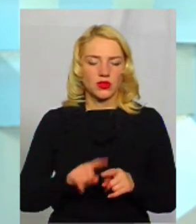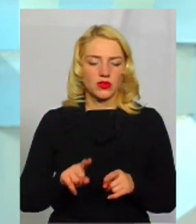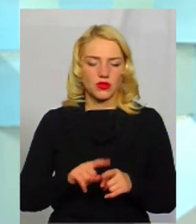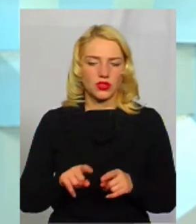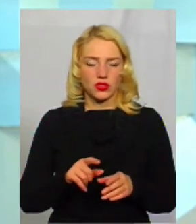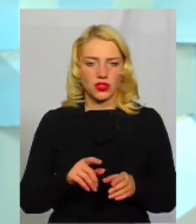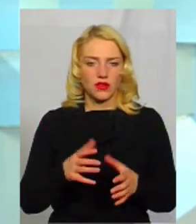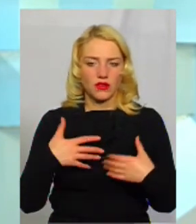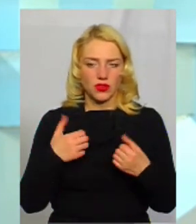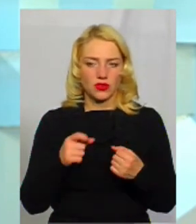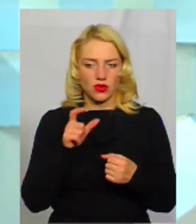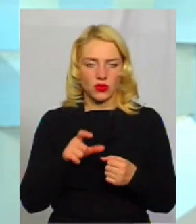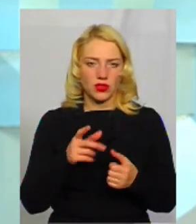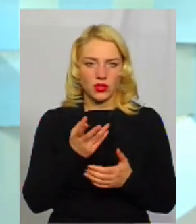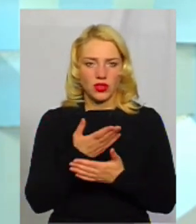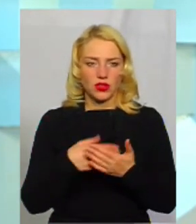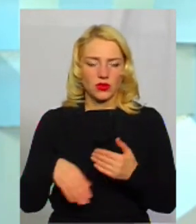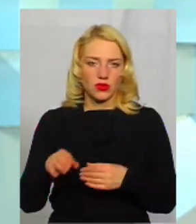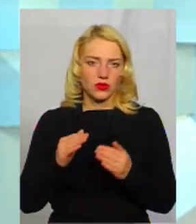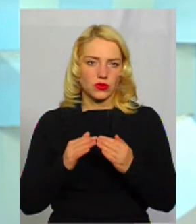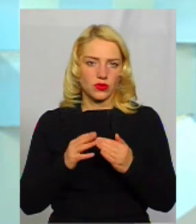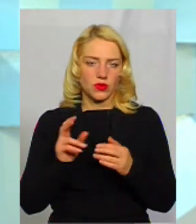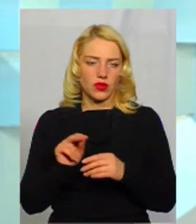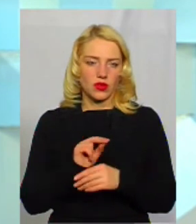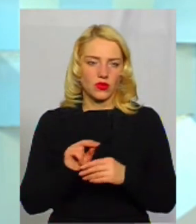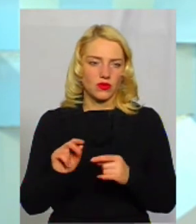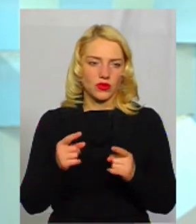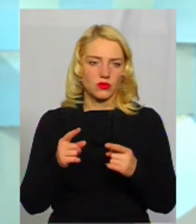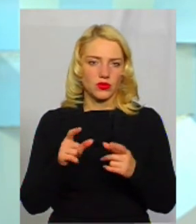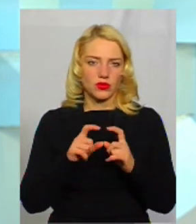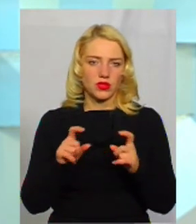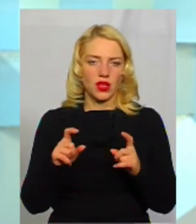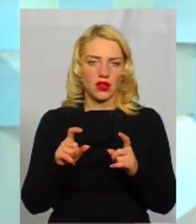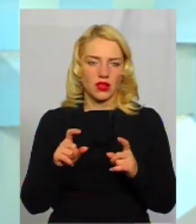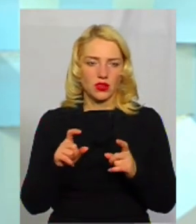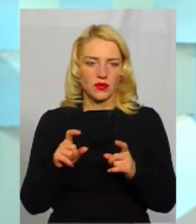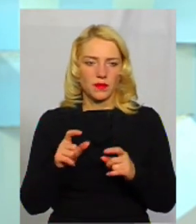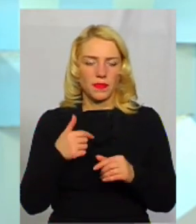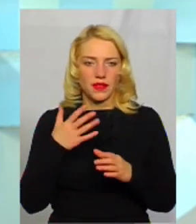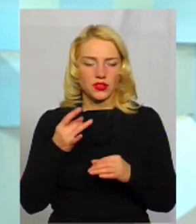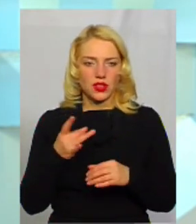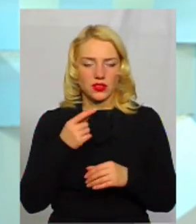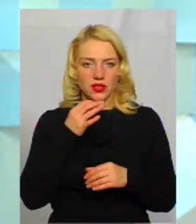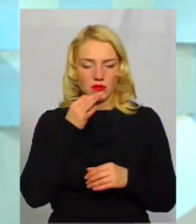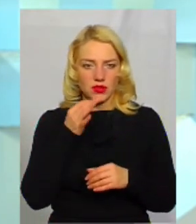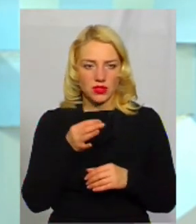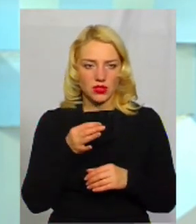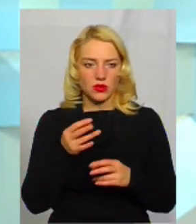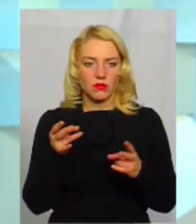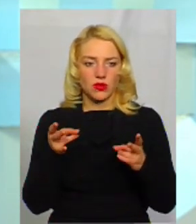виздоровлював і йшов на амбулаторне лікування. Тому що заклад, ну ще раз розкажу, що